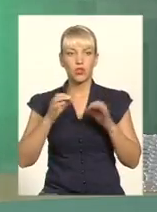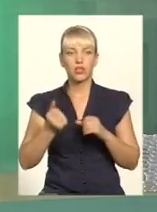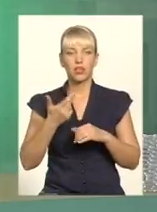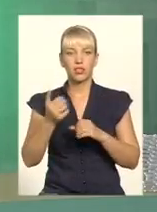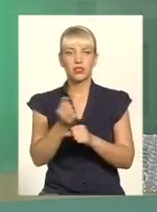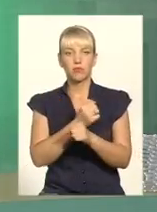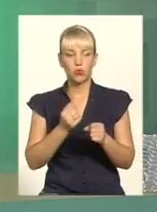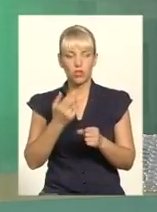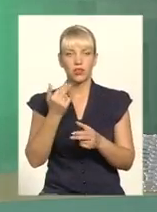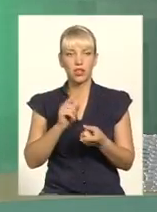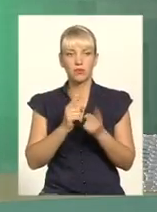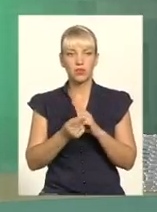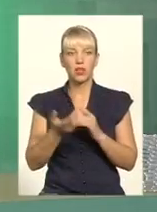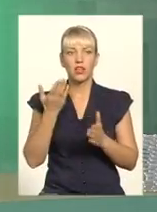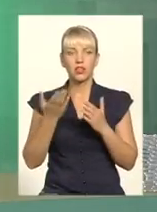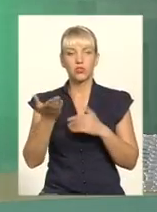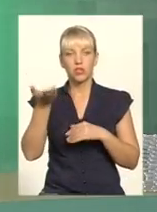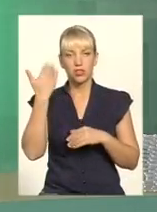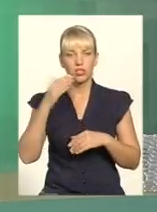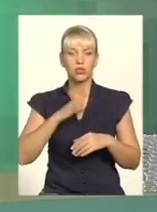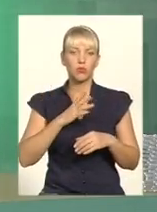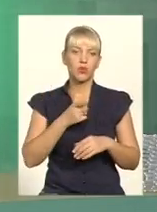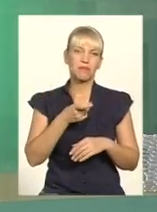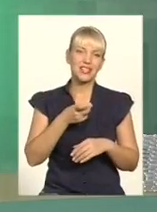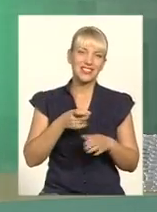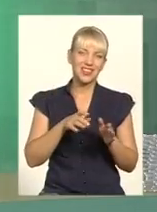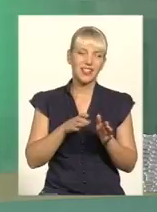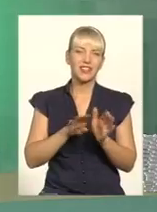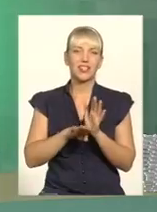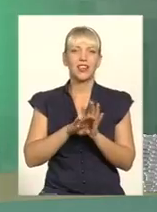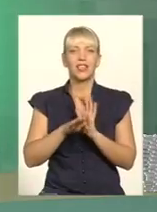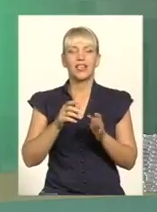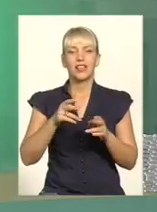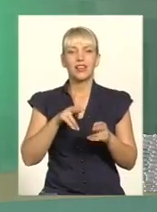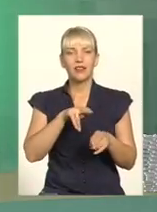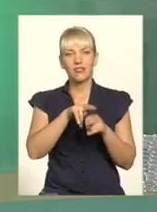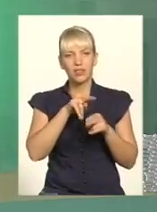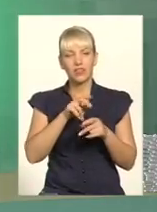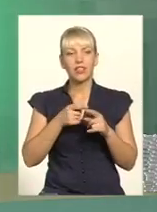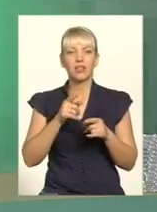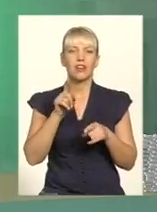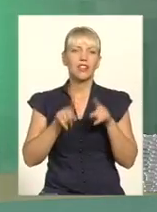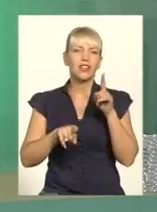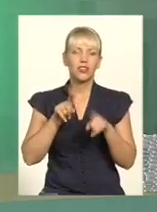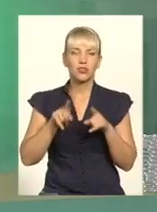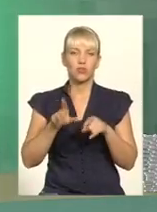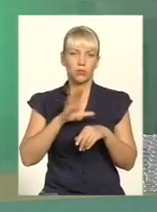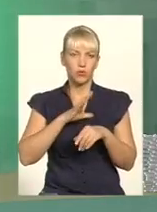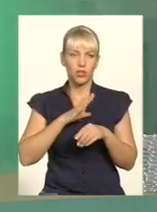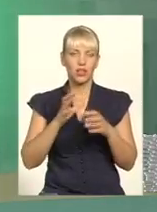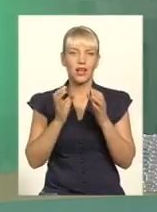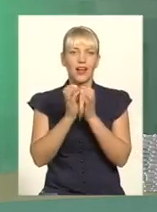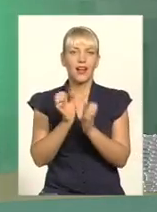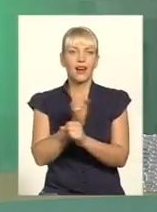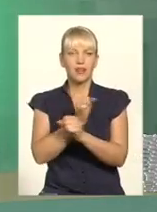вилучали молекуліберні гвинтівки, пістолети, самородні пристрої для сільби, інколи вилучали гранати, то зараз формат